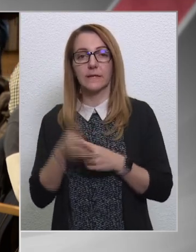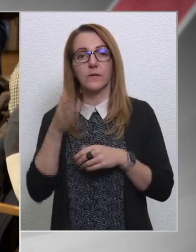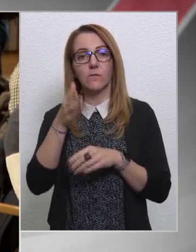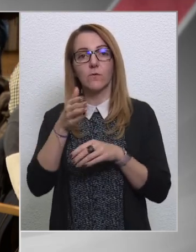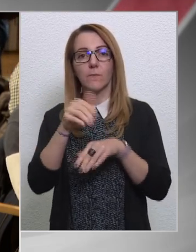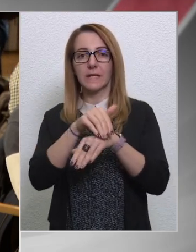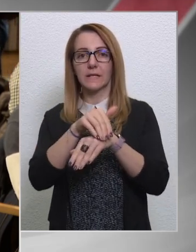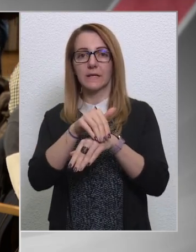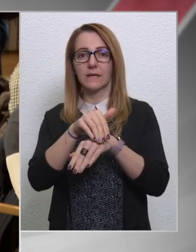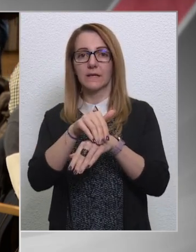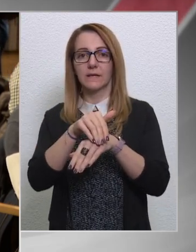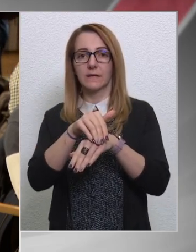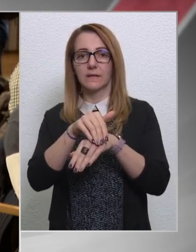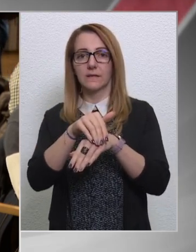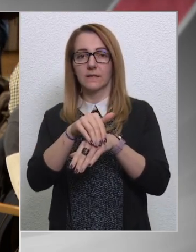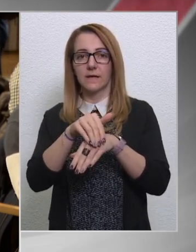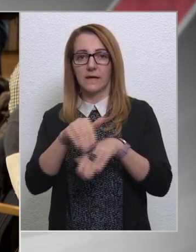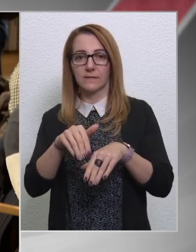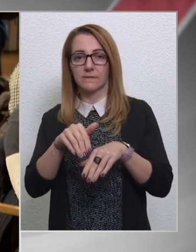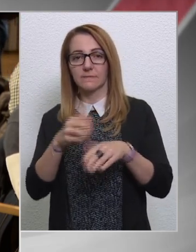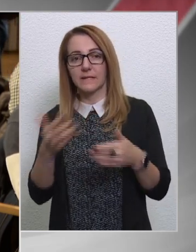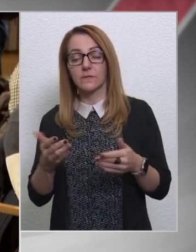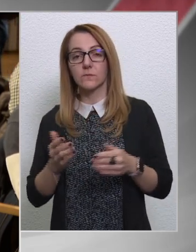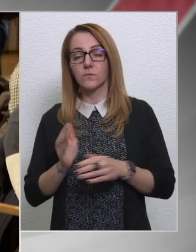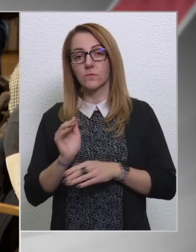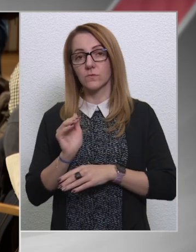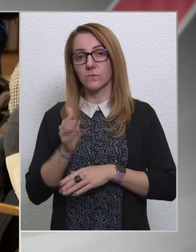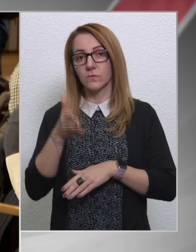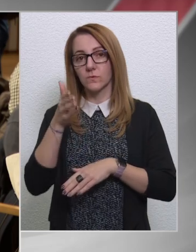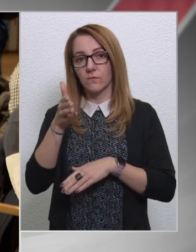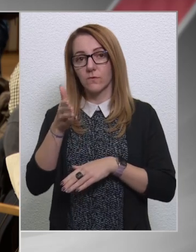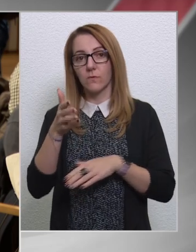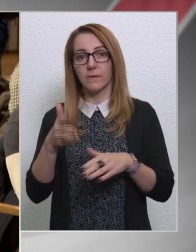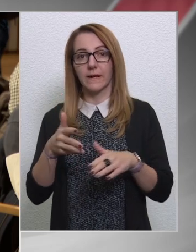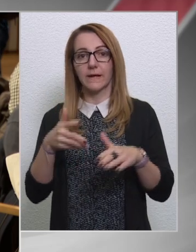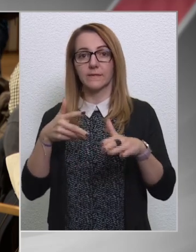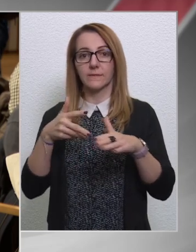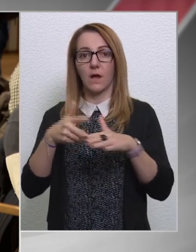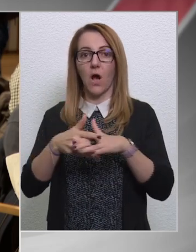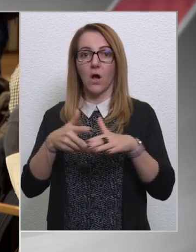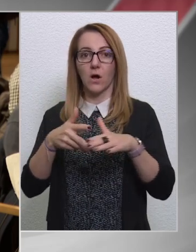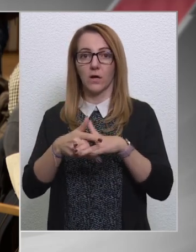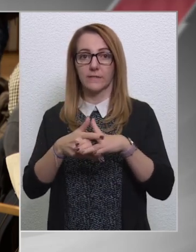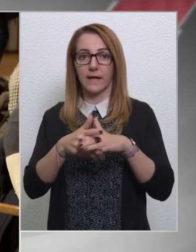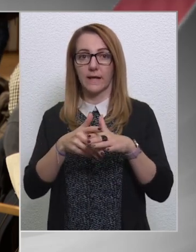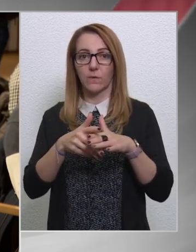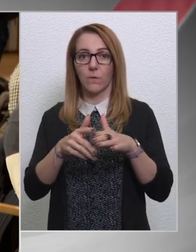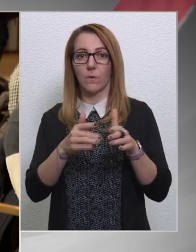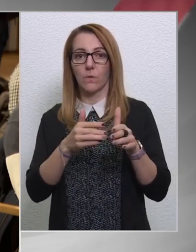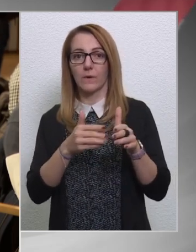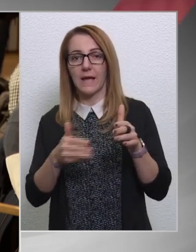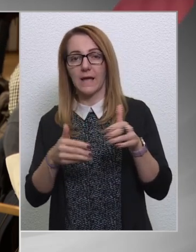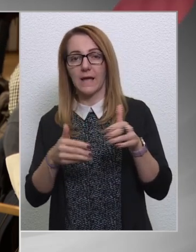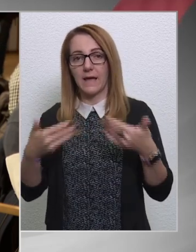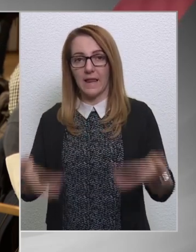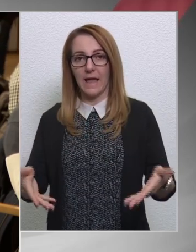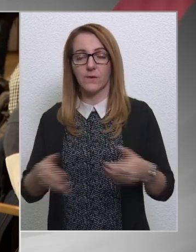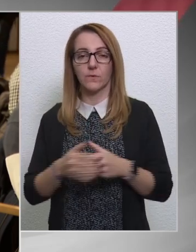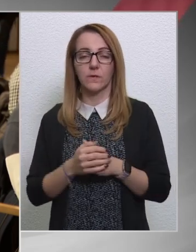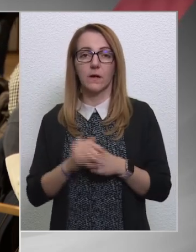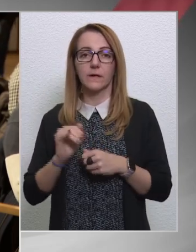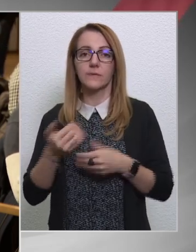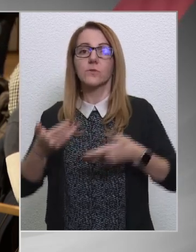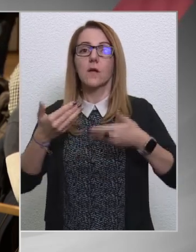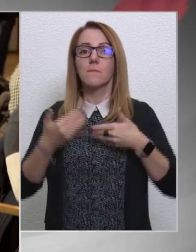elhatároló, tehát jövőben már az akadályok elhárulnak, és